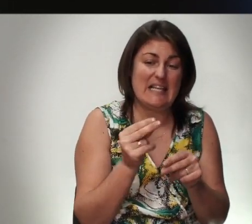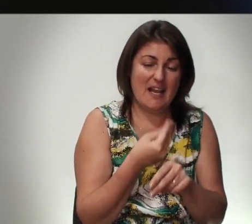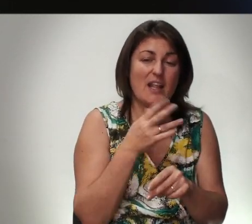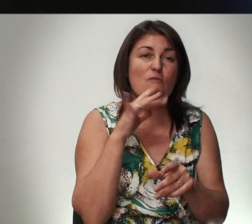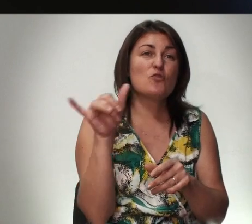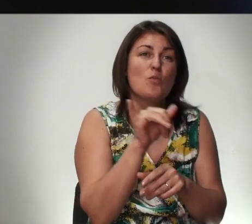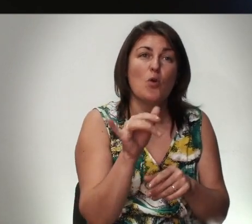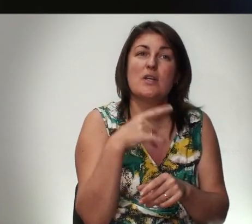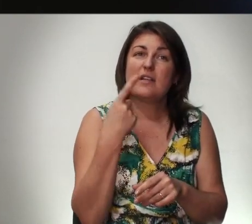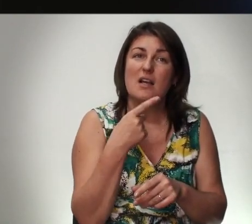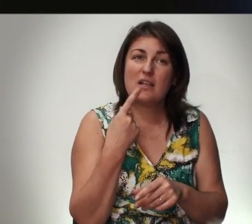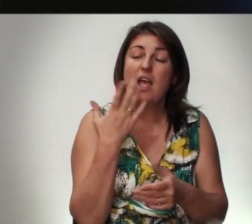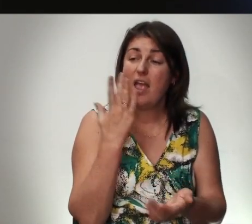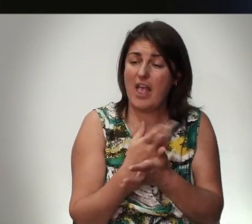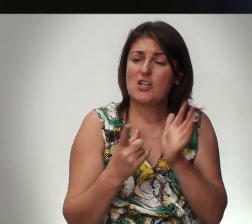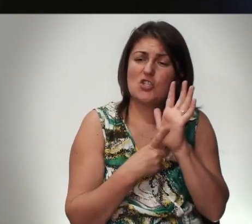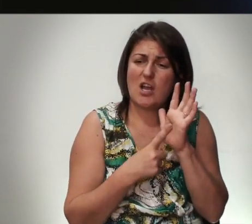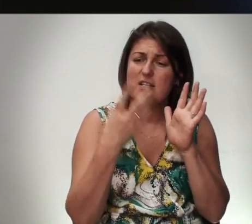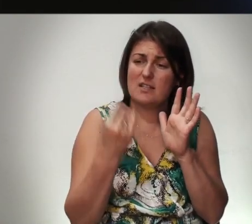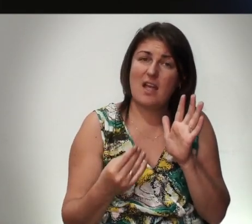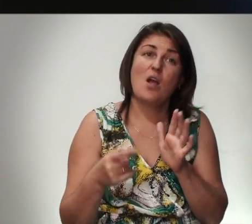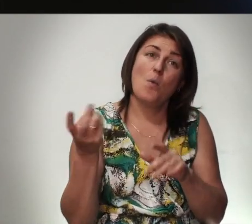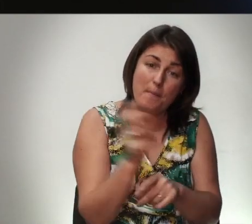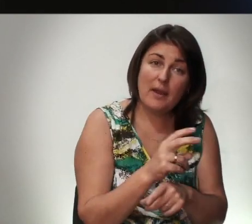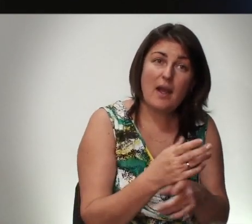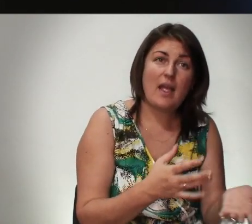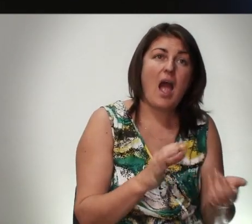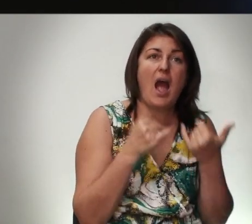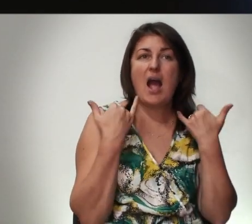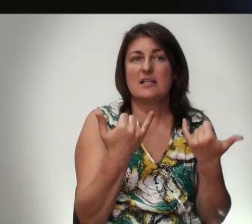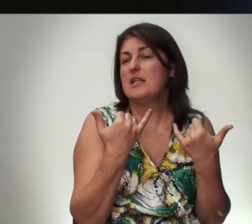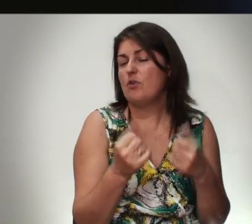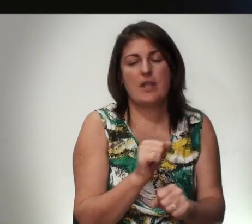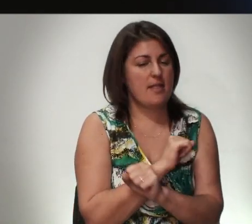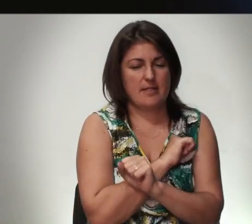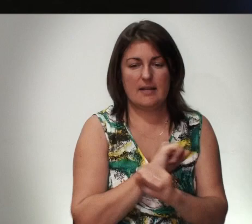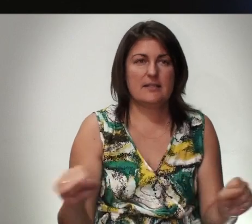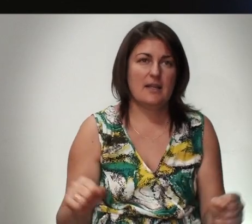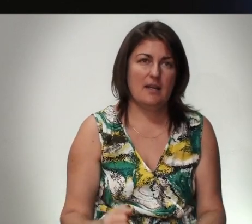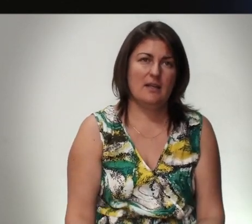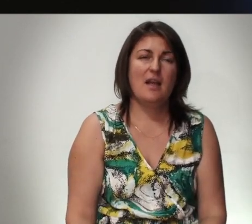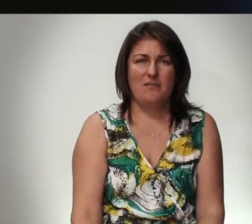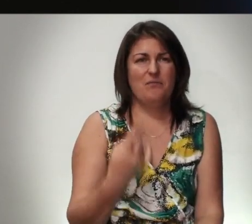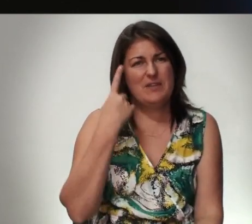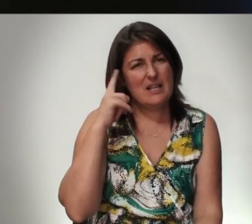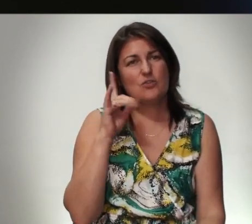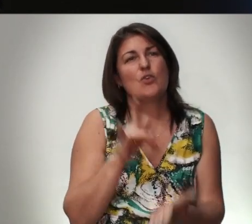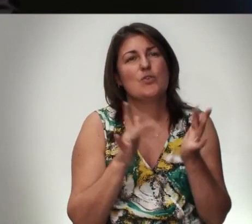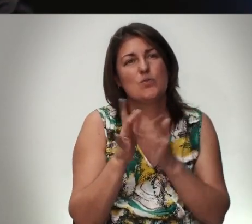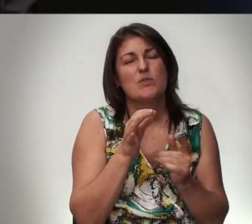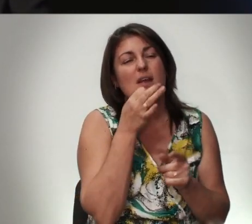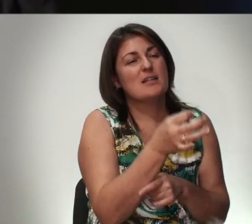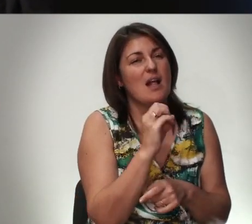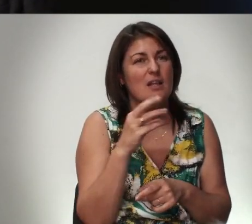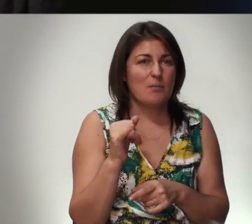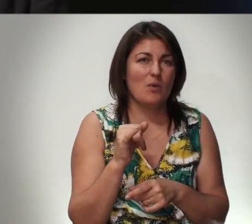И Сказал Есть Шесть Дней Туда Тогда Приходить А Сегодня Нельзя Вы Знаете Что Иисус Сказал Ему